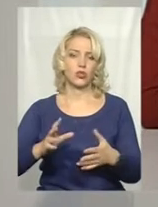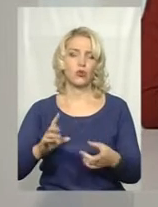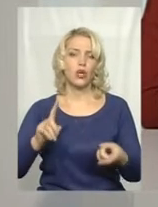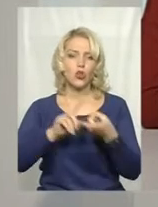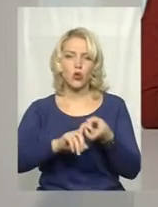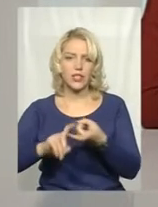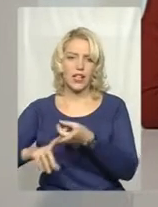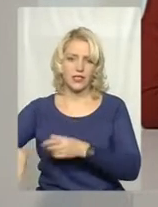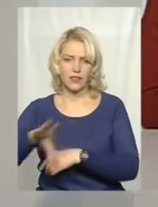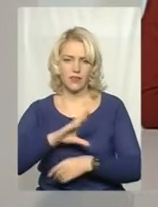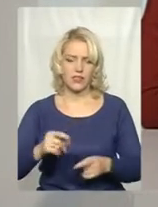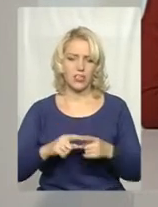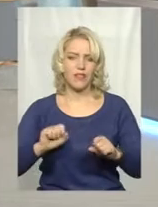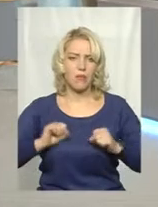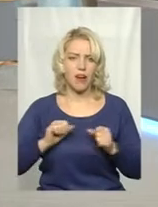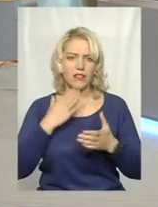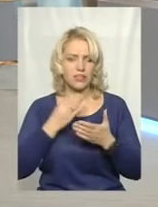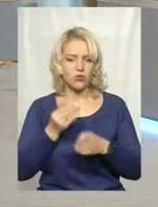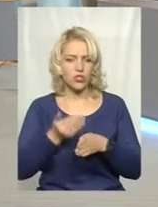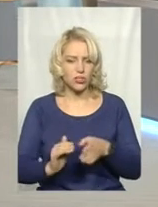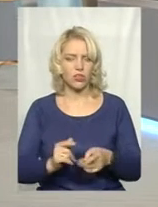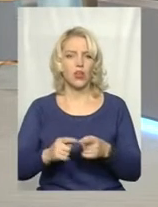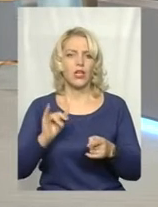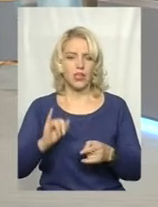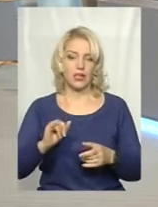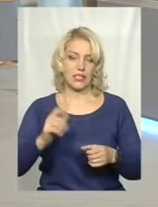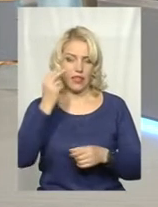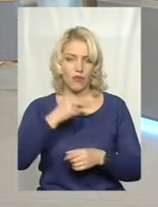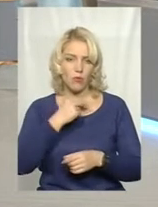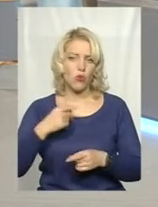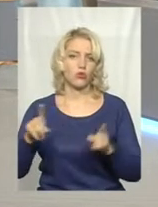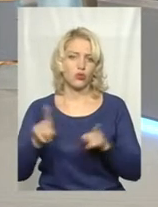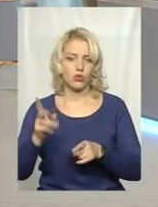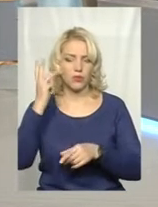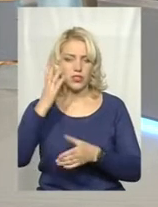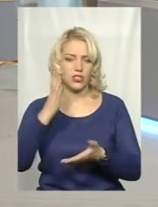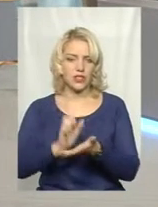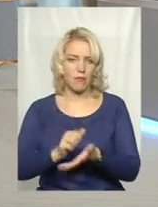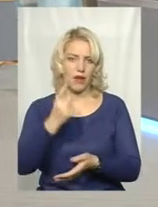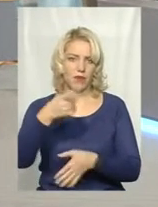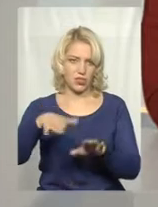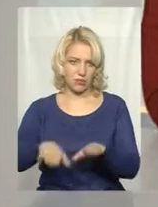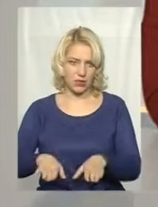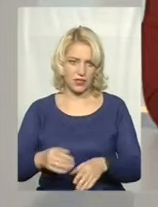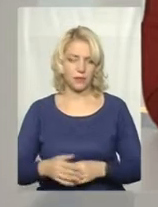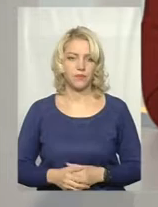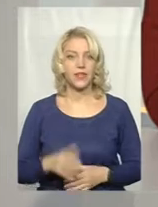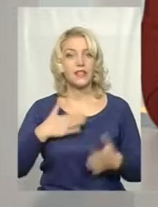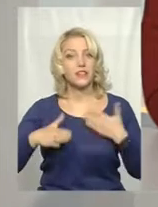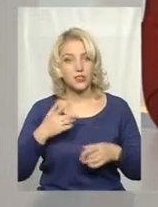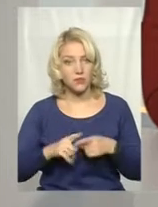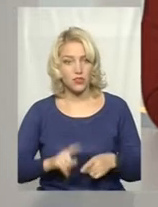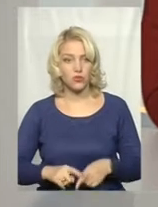кожен намагався внести свою частину. І, слава Богу, що Хмельниччина на сьогоднішній день має перше місце. Тішуся з того. А,